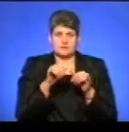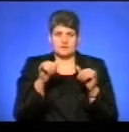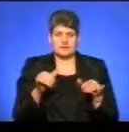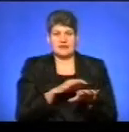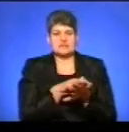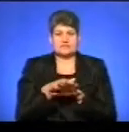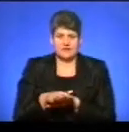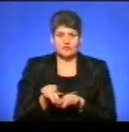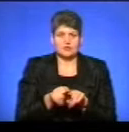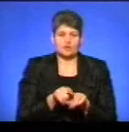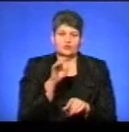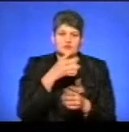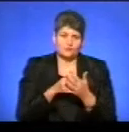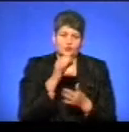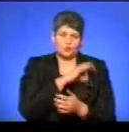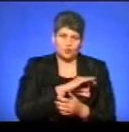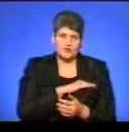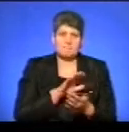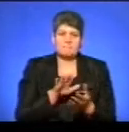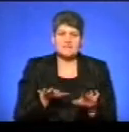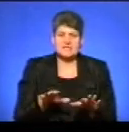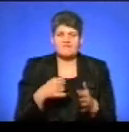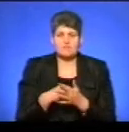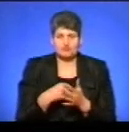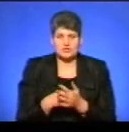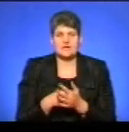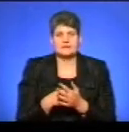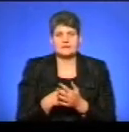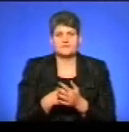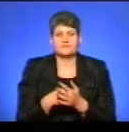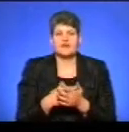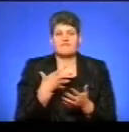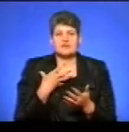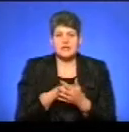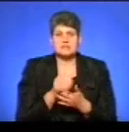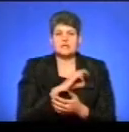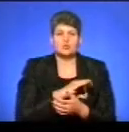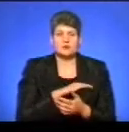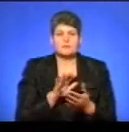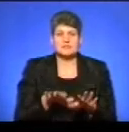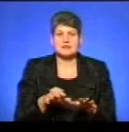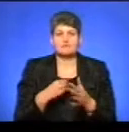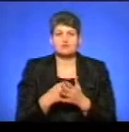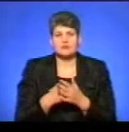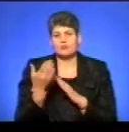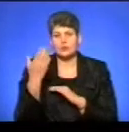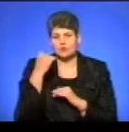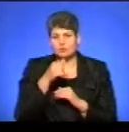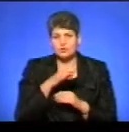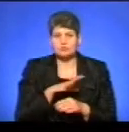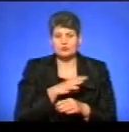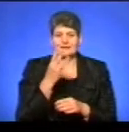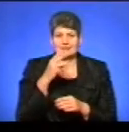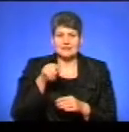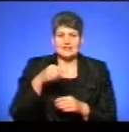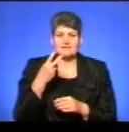трансфертів, так і власних доходів місцевих бюджетів. До слова, власні доходи місцевих бюджетів в минулому році склали 3